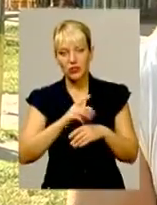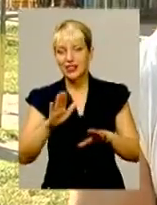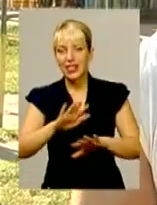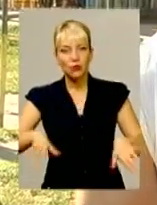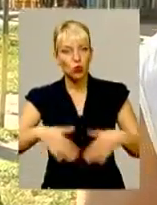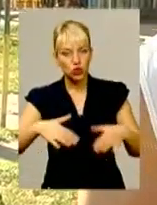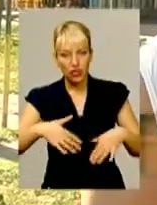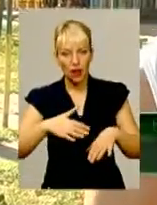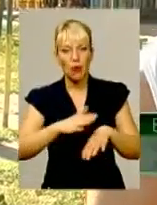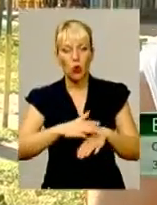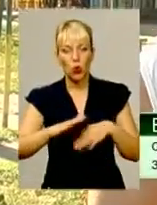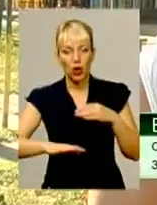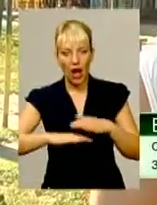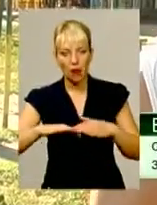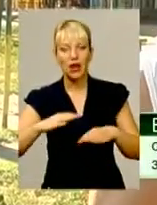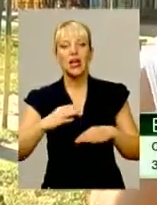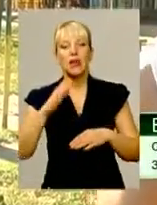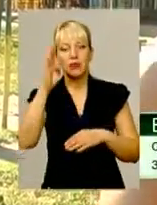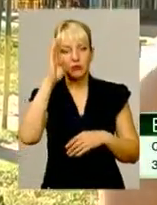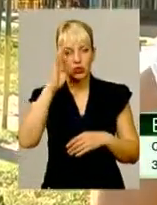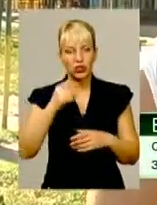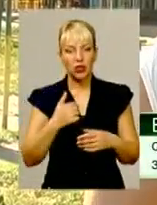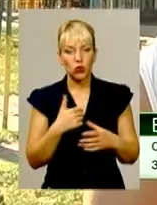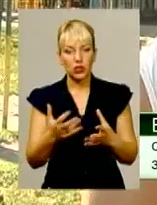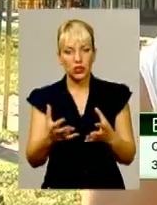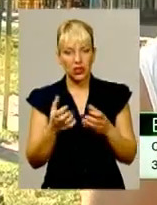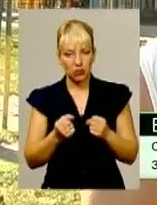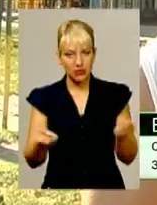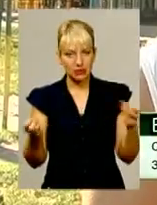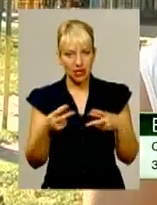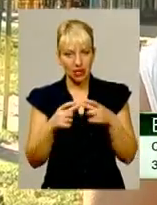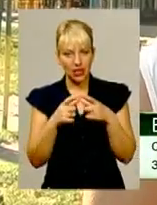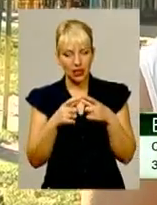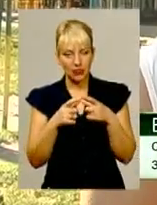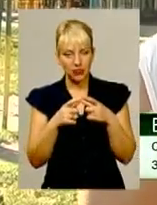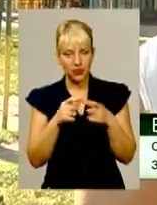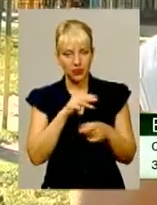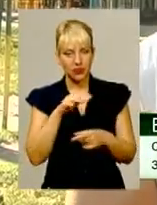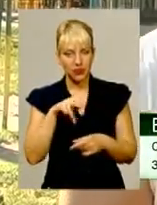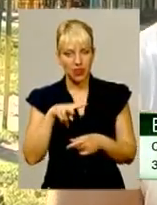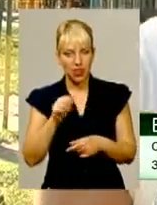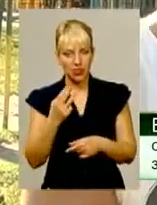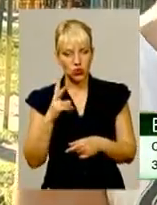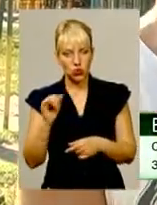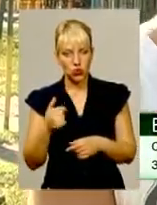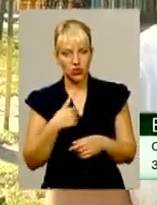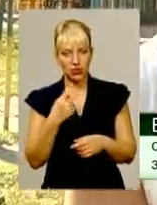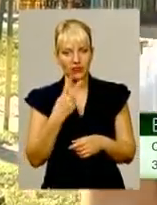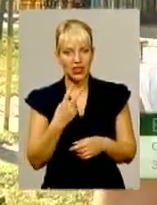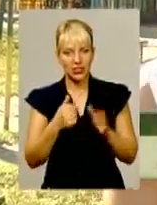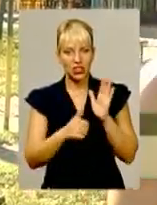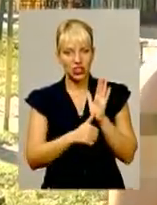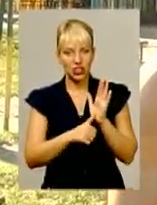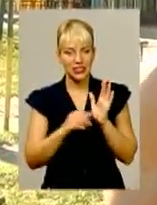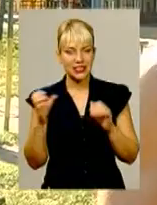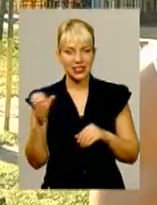стрітліфтинг і утримання флажка. Флажку я багато не протримався, 26 секунд всього.